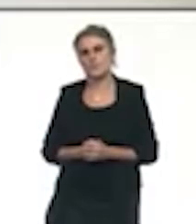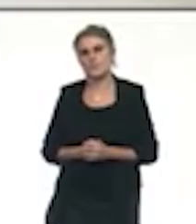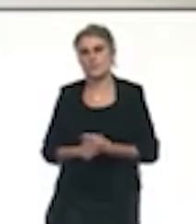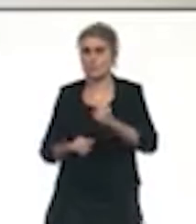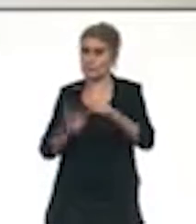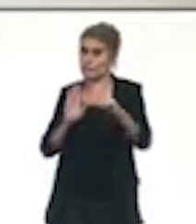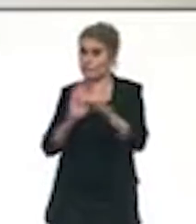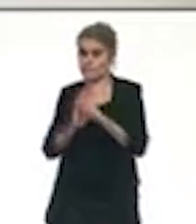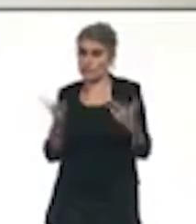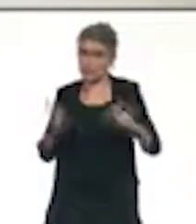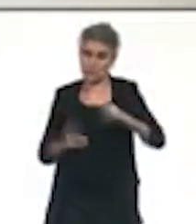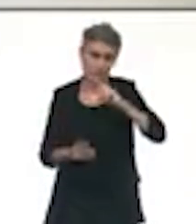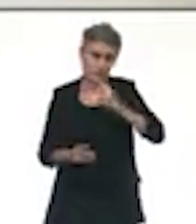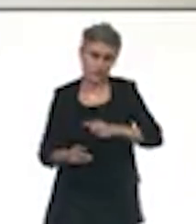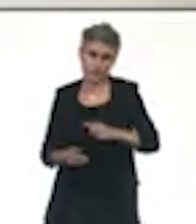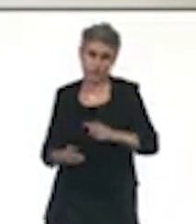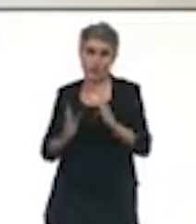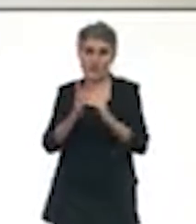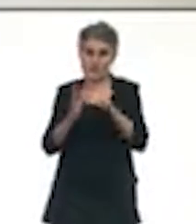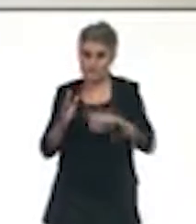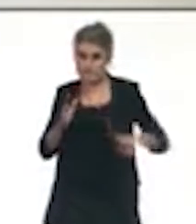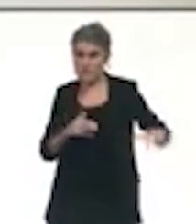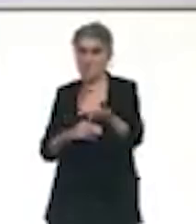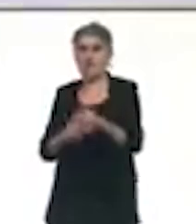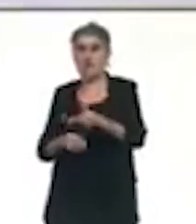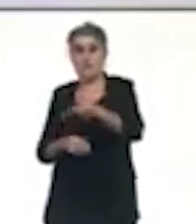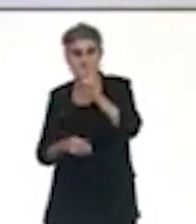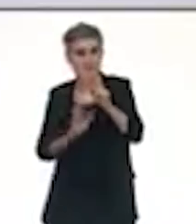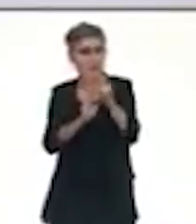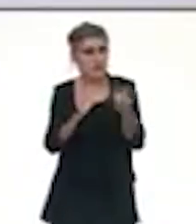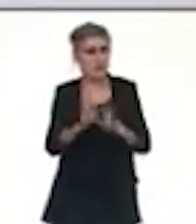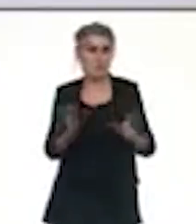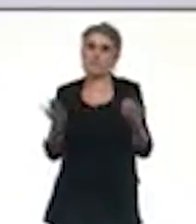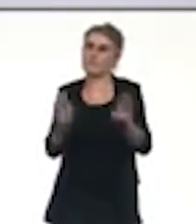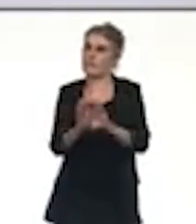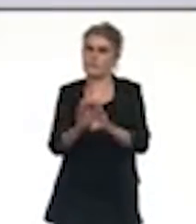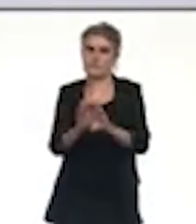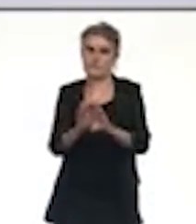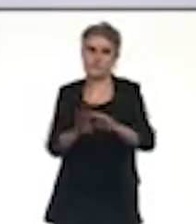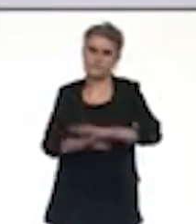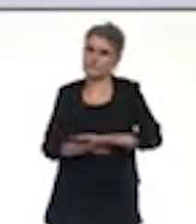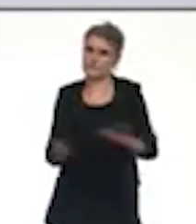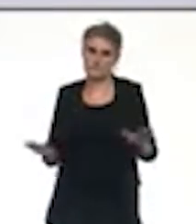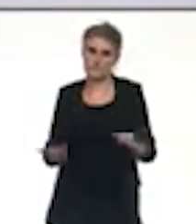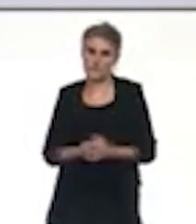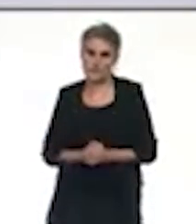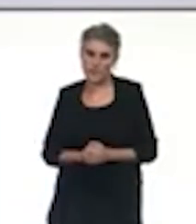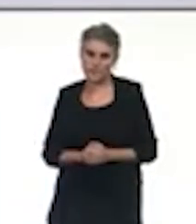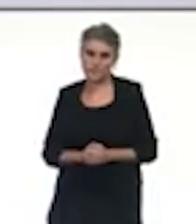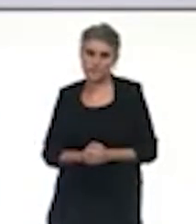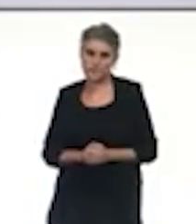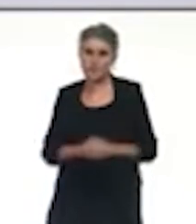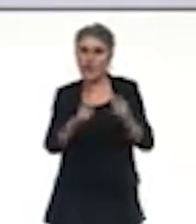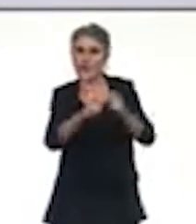'abord de la fermeture totale des bars et des restaurants, de la fermeture de l'ensemble des établissements